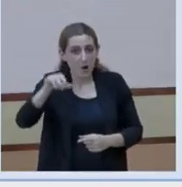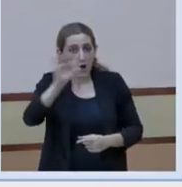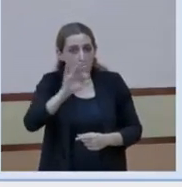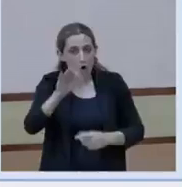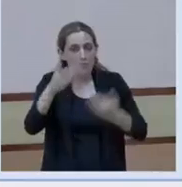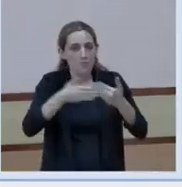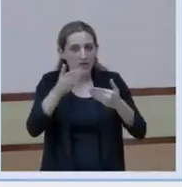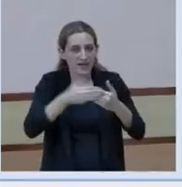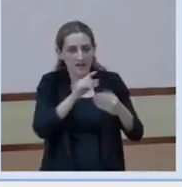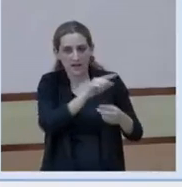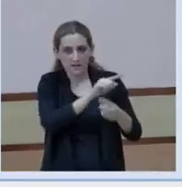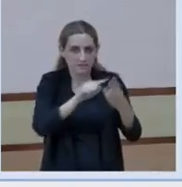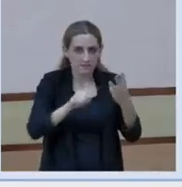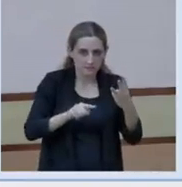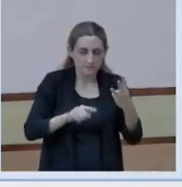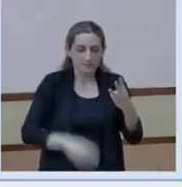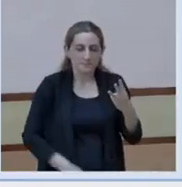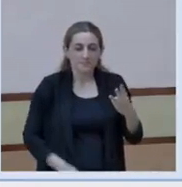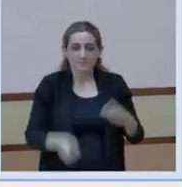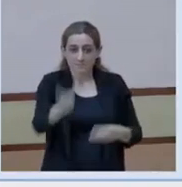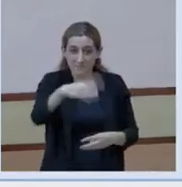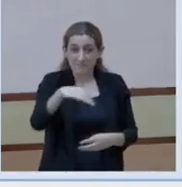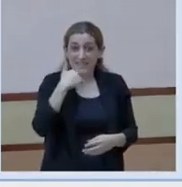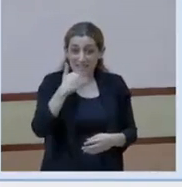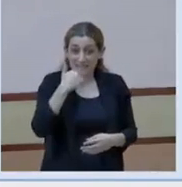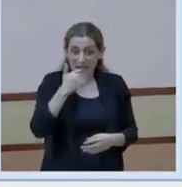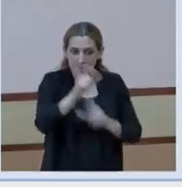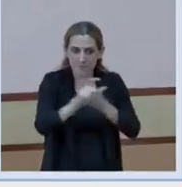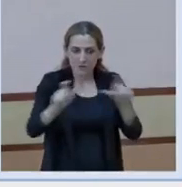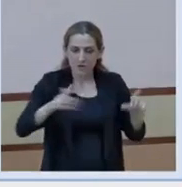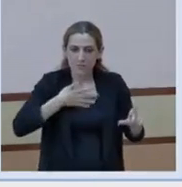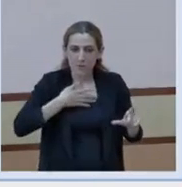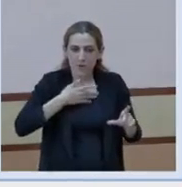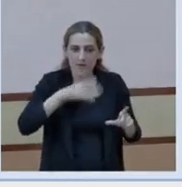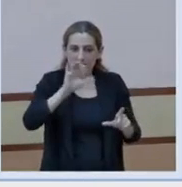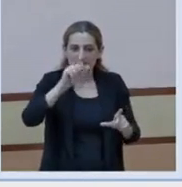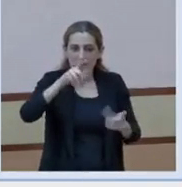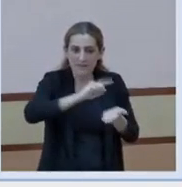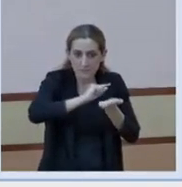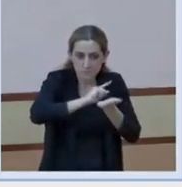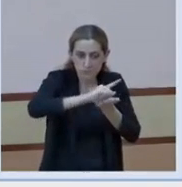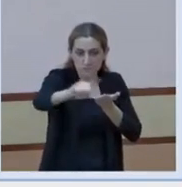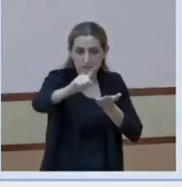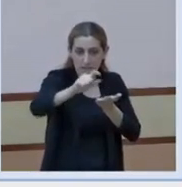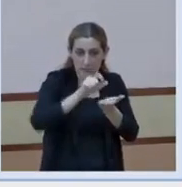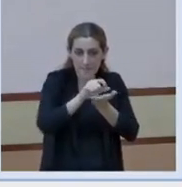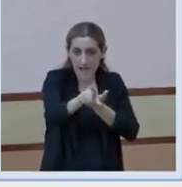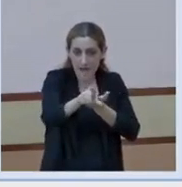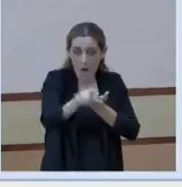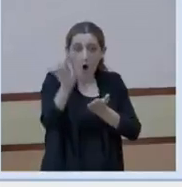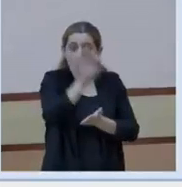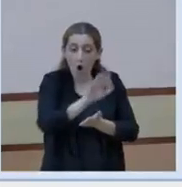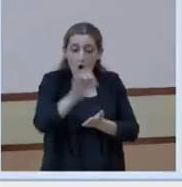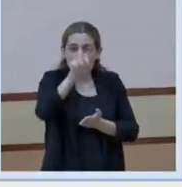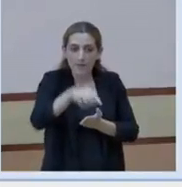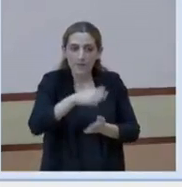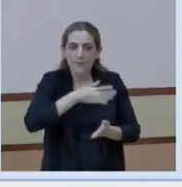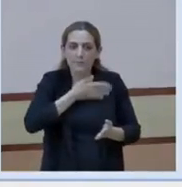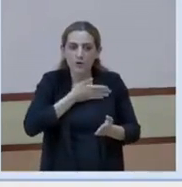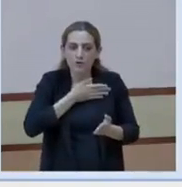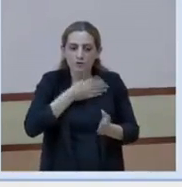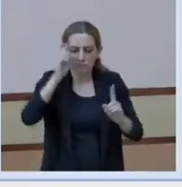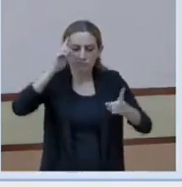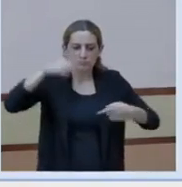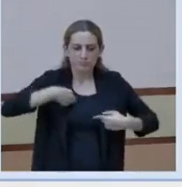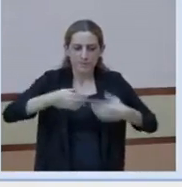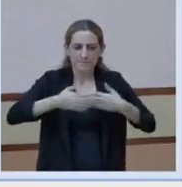Moderna. I ja saben que poden rebre SMS per ser programats i també es pot fer una actuació